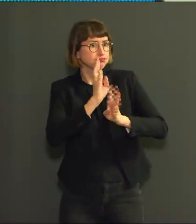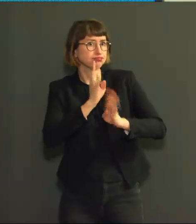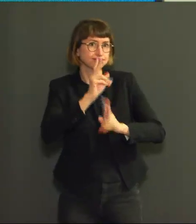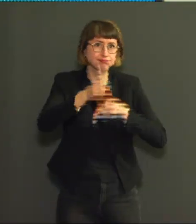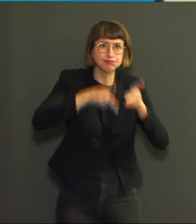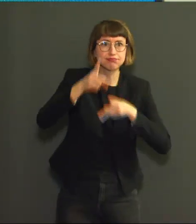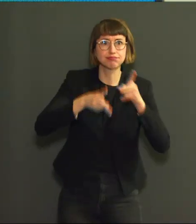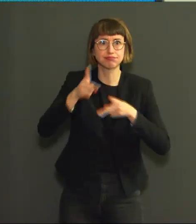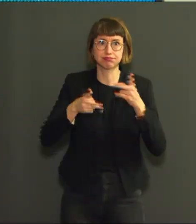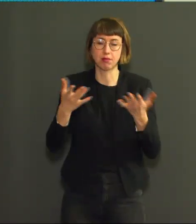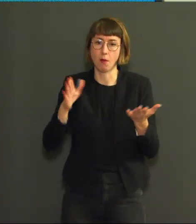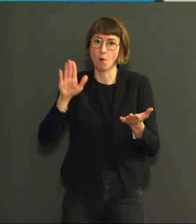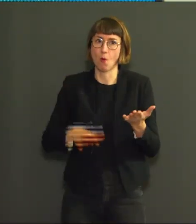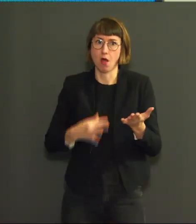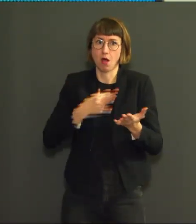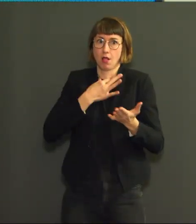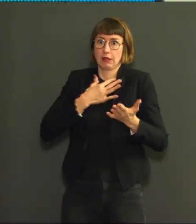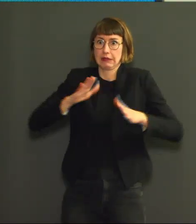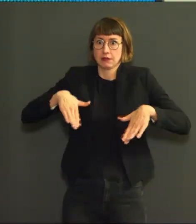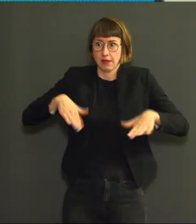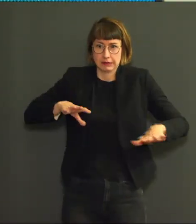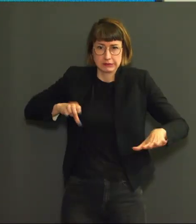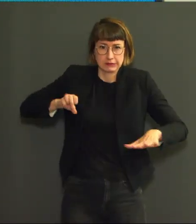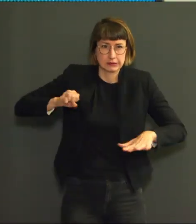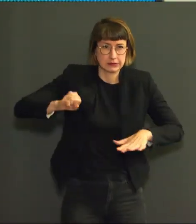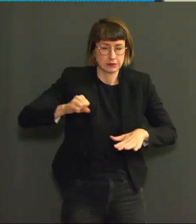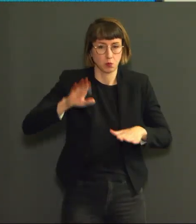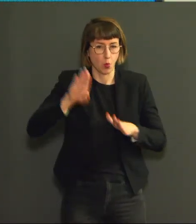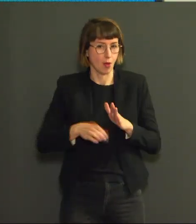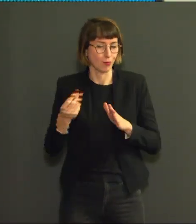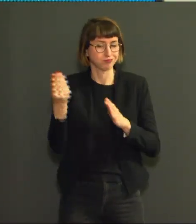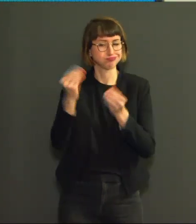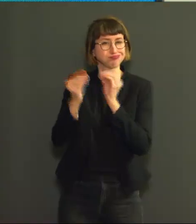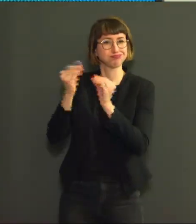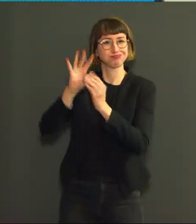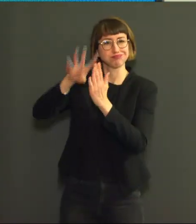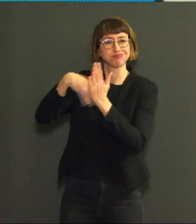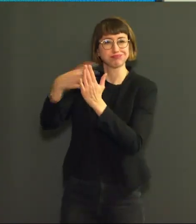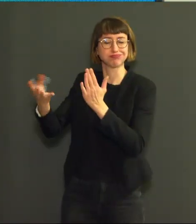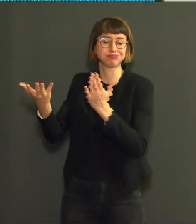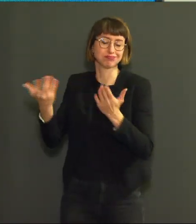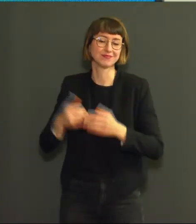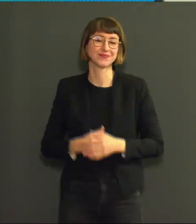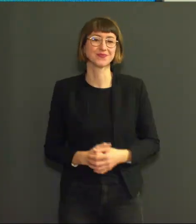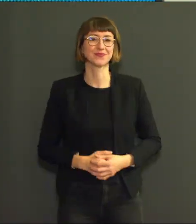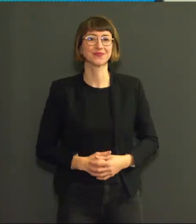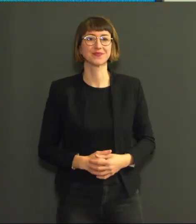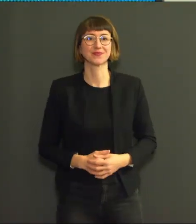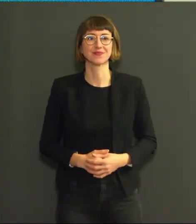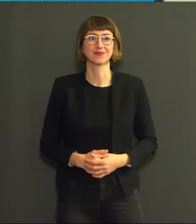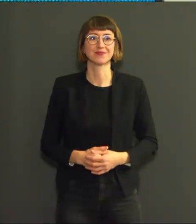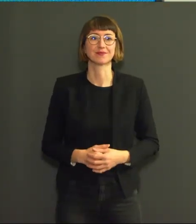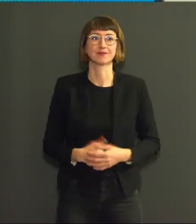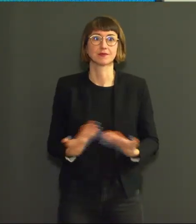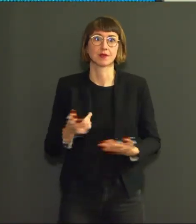à rattraper le retard dans d'autres domaines de soins. Mais que pour rattraper ce retard, il faudra non seulement de nombreuses semaines, mais